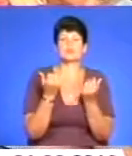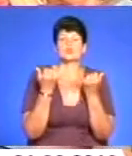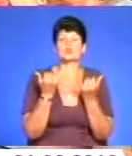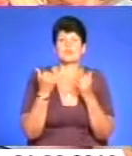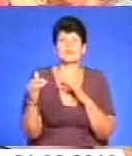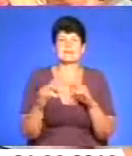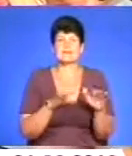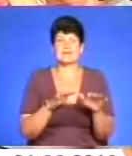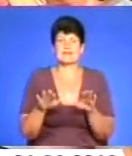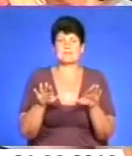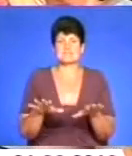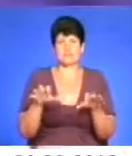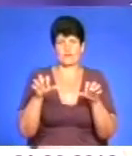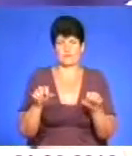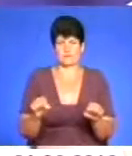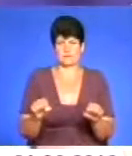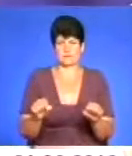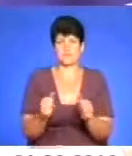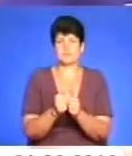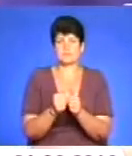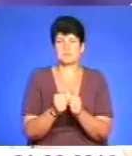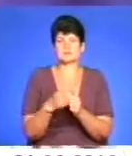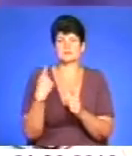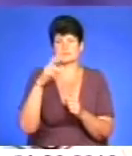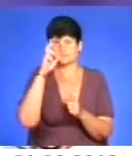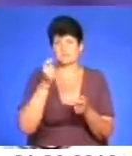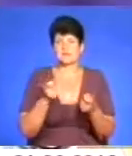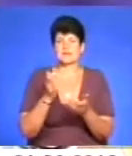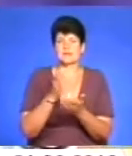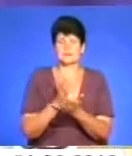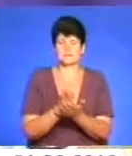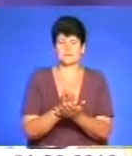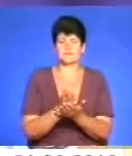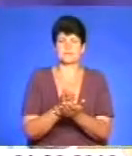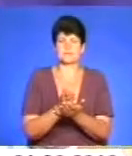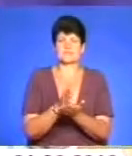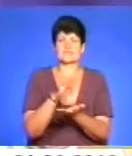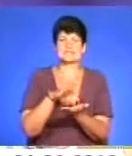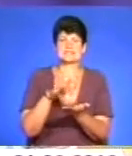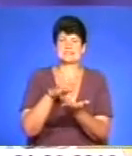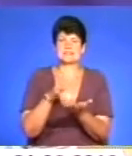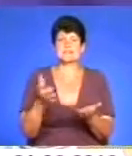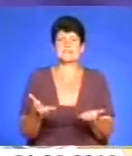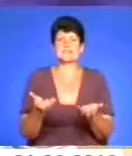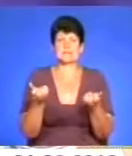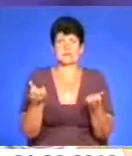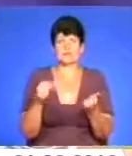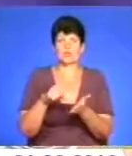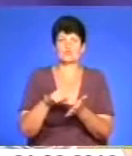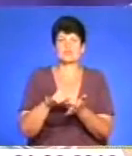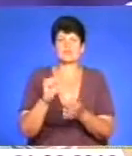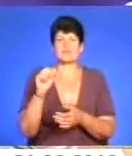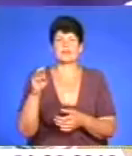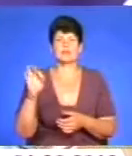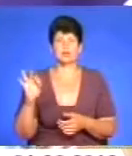діяльність місцевої влади. При області державній адміністрації в нас діє центр підтримки учасників